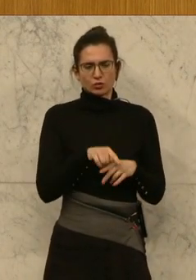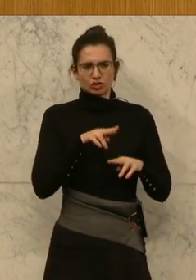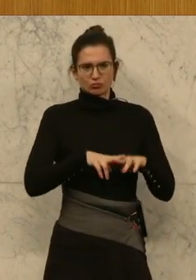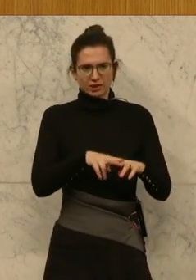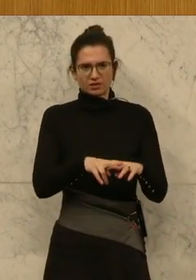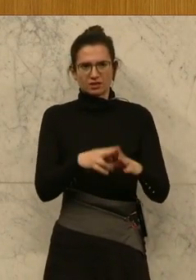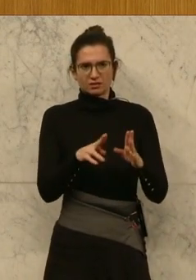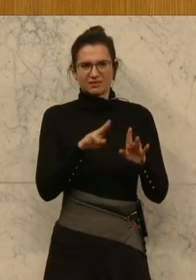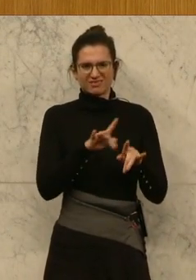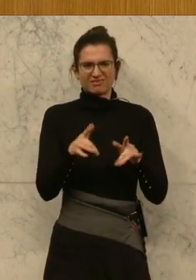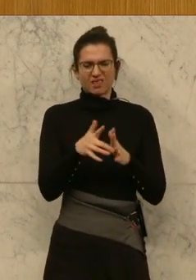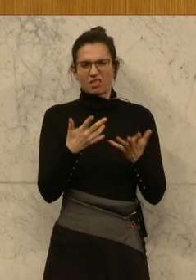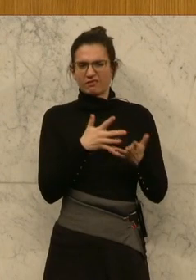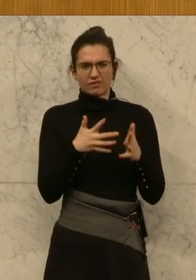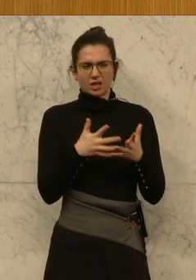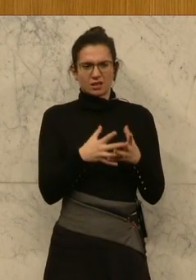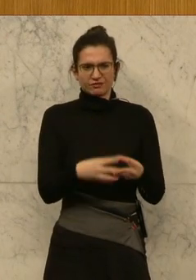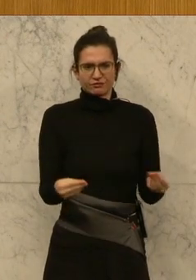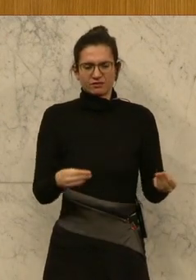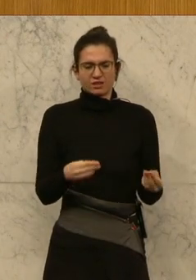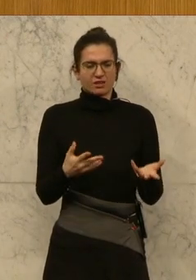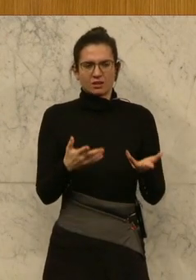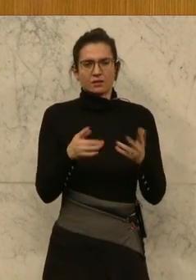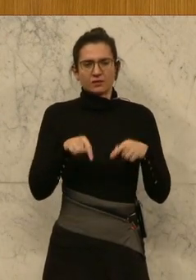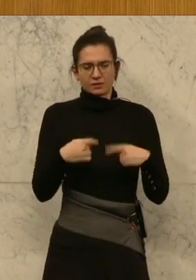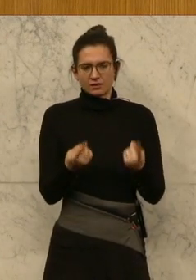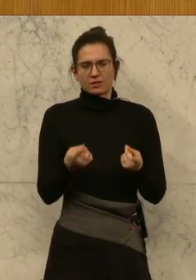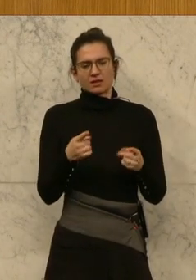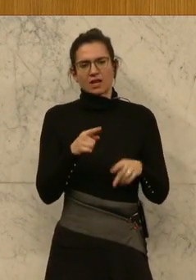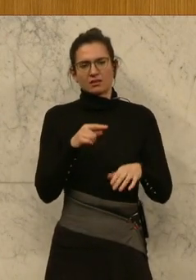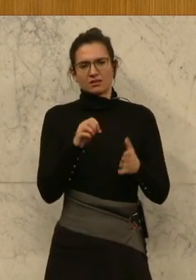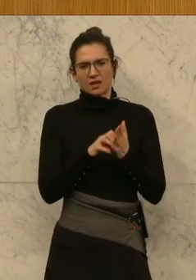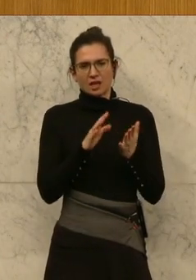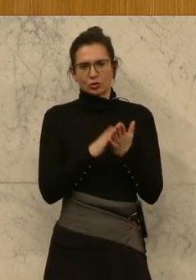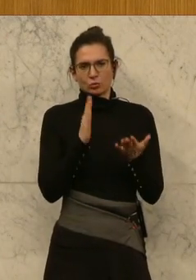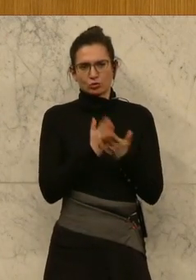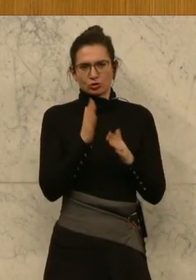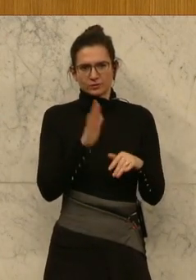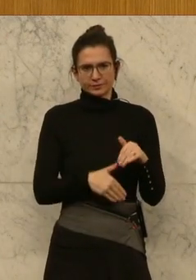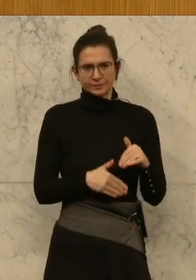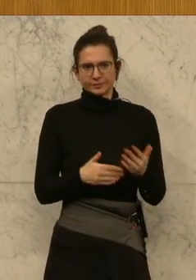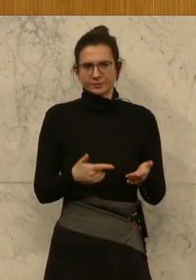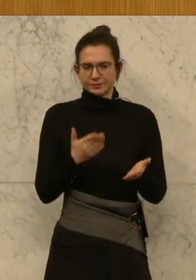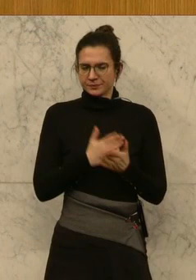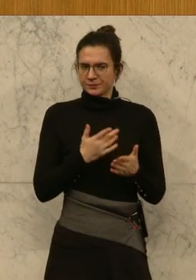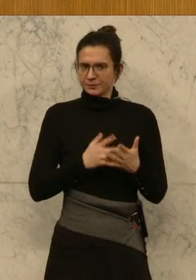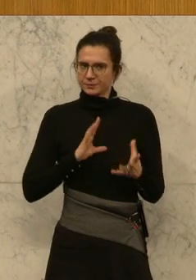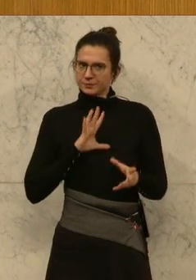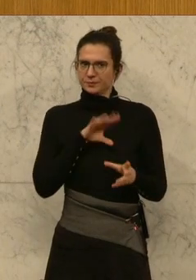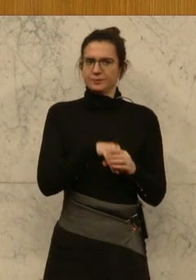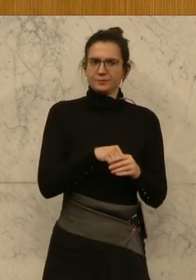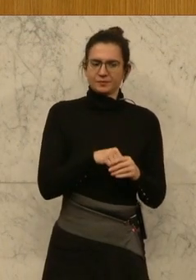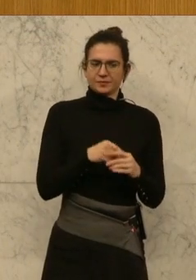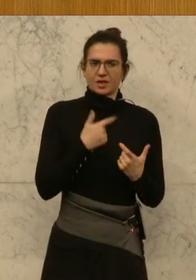und bis ranzig ist und die Mindesthaltbarfrist abgelaufen ist, man kann dann nichts mehr tun und man ist genauso in dem Kreislauf schon gefangen